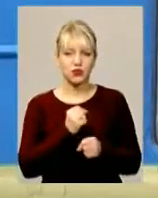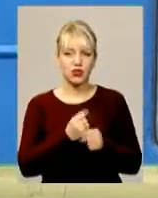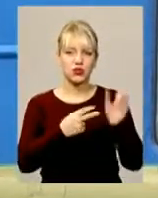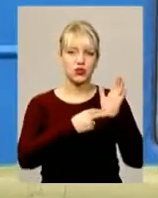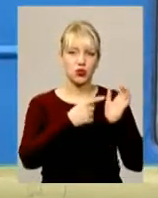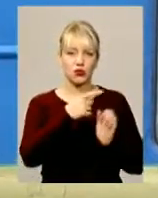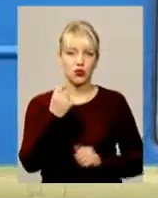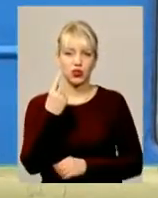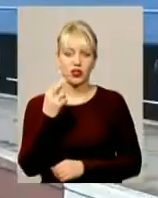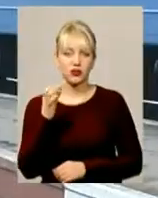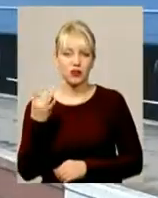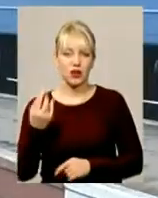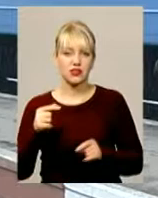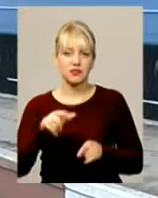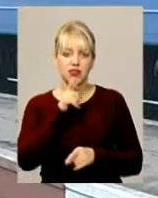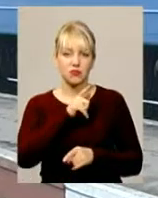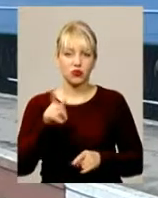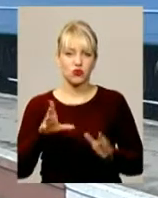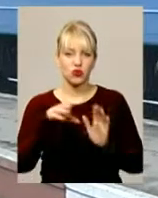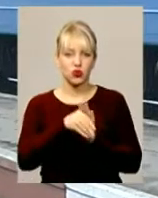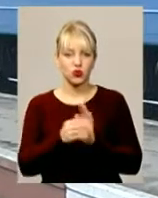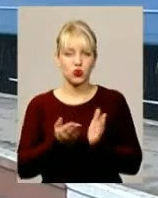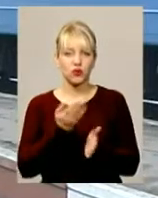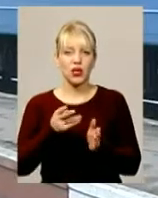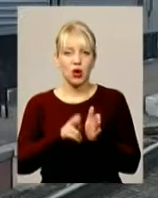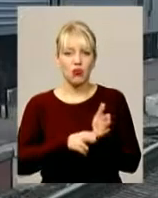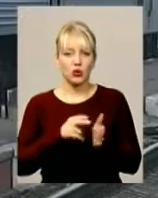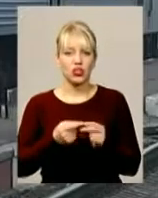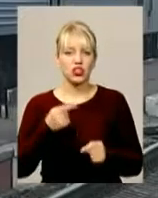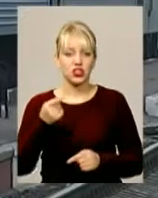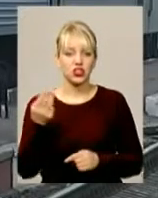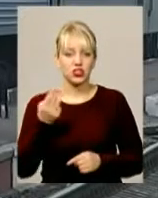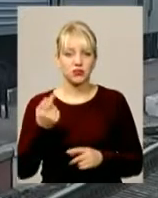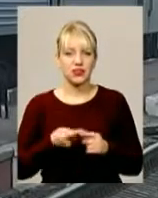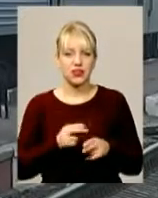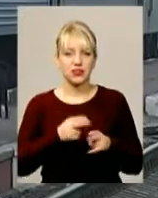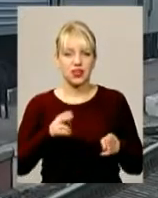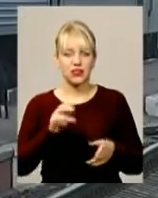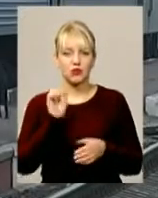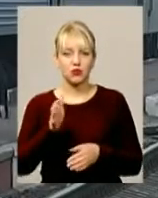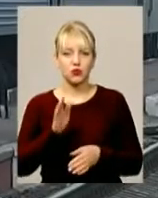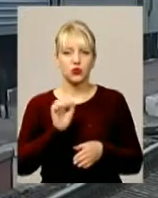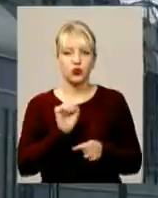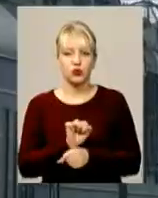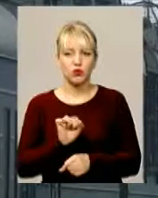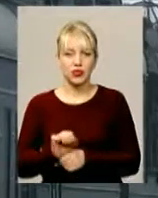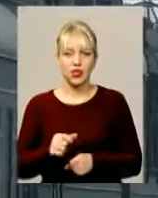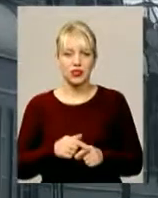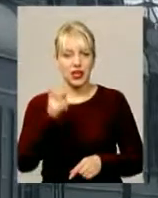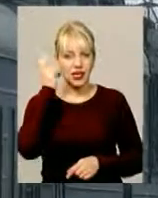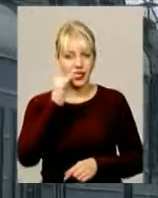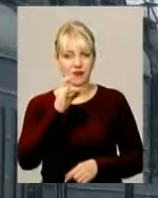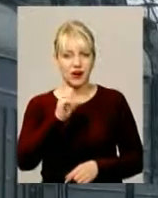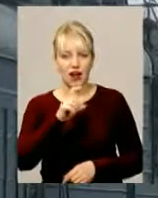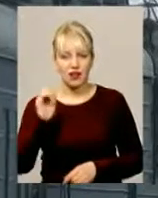березня. Також у цей період ведуть нові потяги через Шепетівку. На цій станції зупинятимуться поїзди з полученням Київрахів та